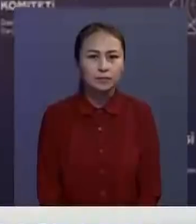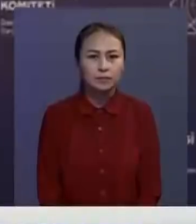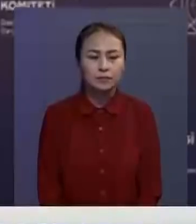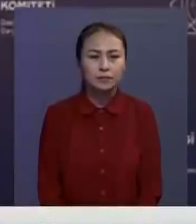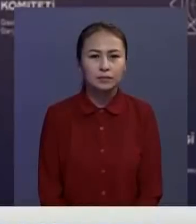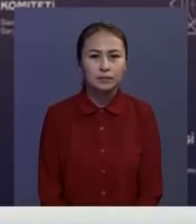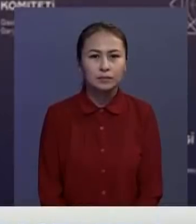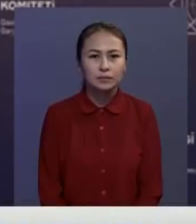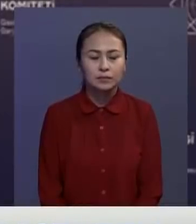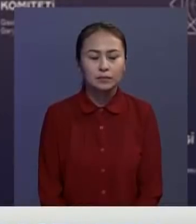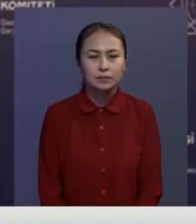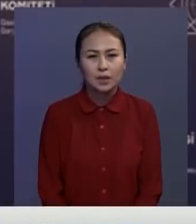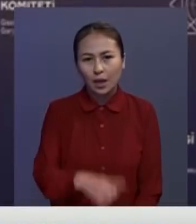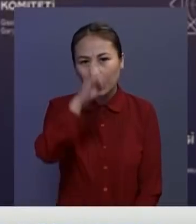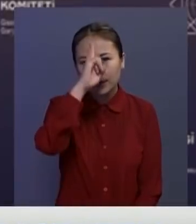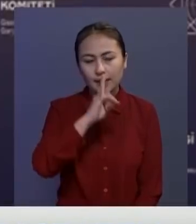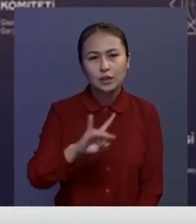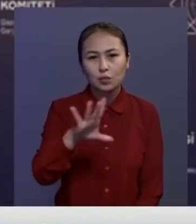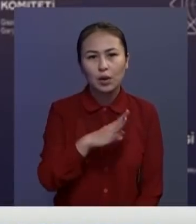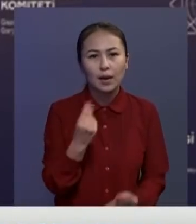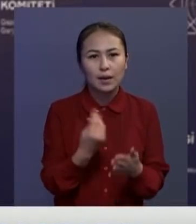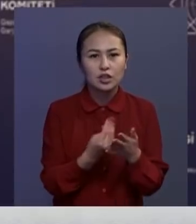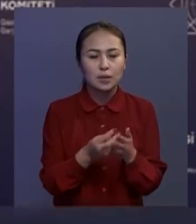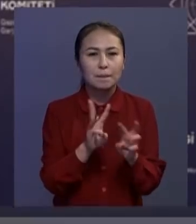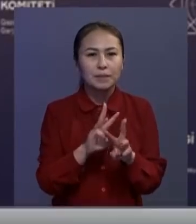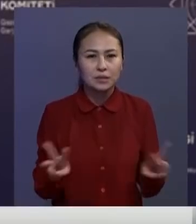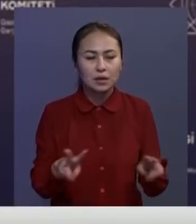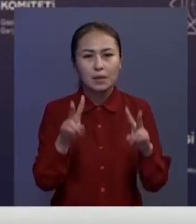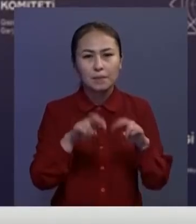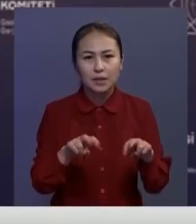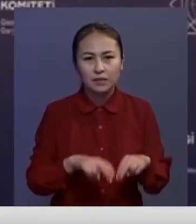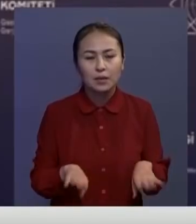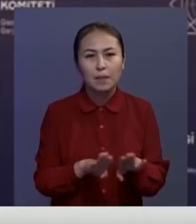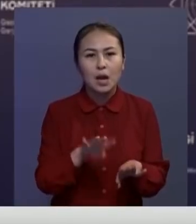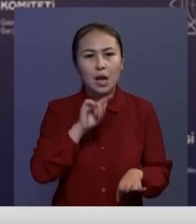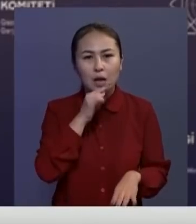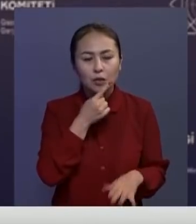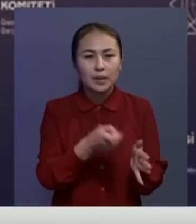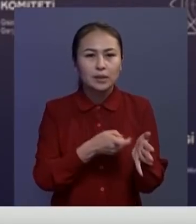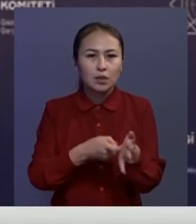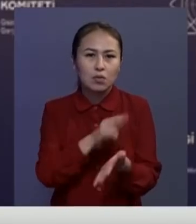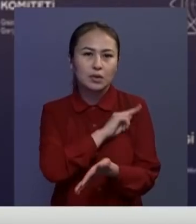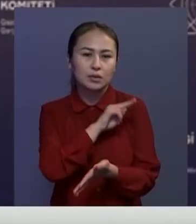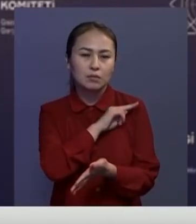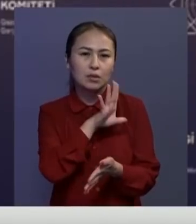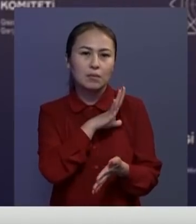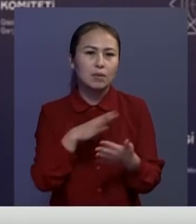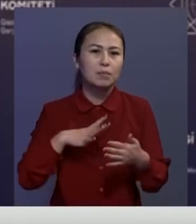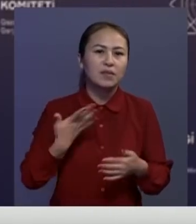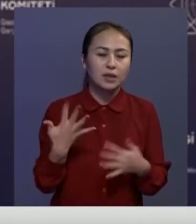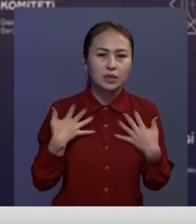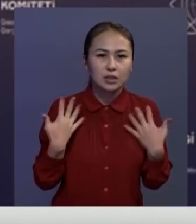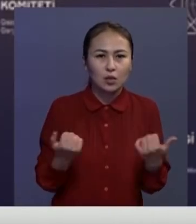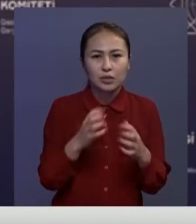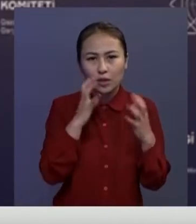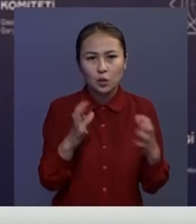Қазақстан республикасының қаржы мониторингі комитетінің экономикалық тергеу қызметі бұрынғы денсаулық сақтау